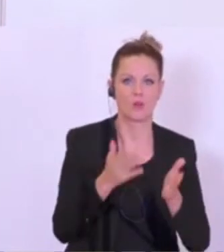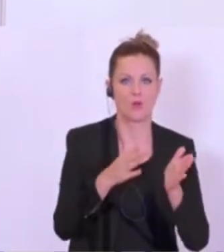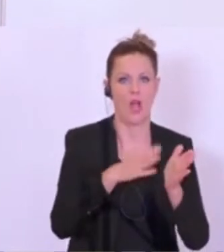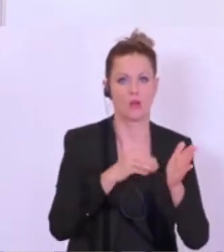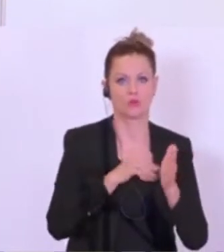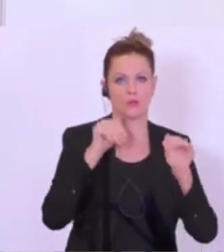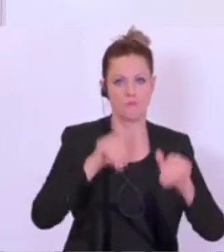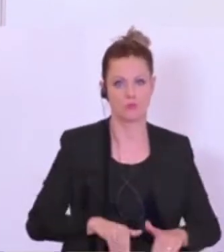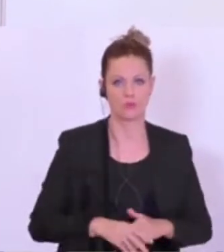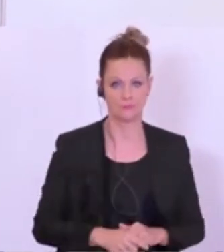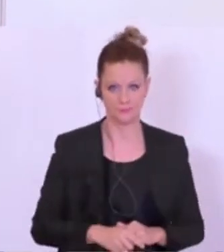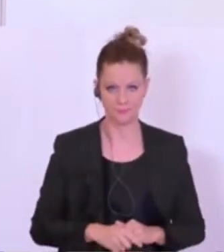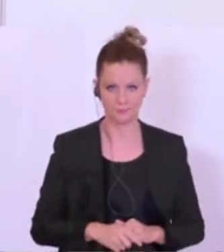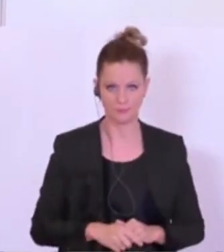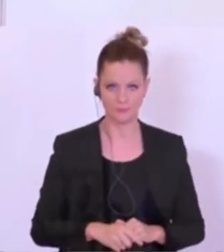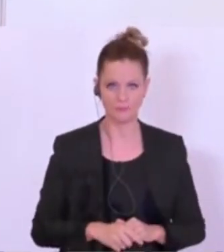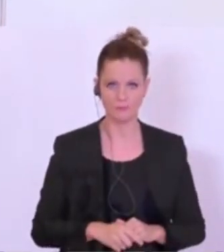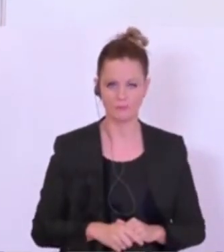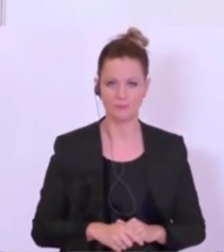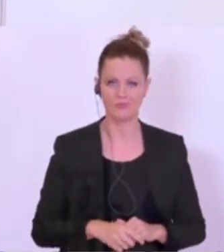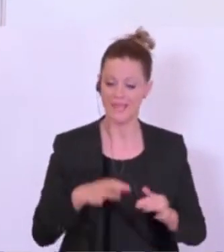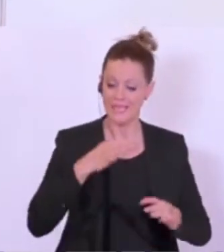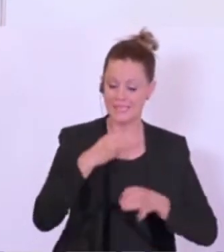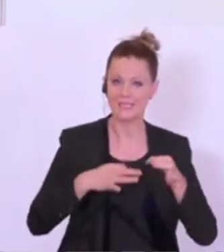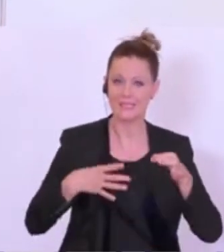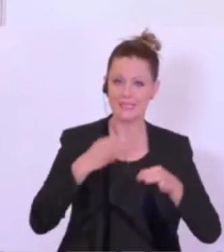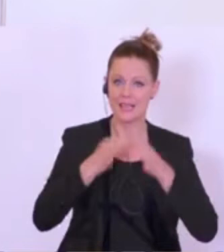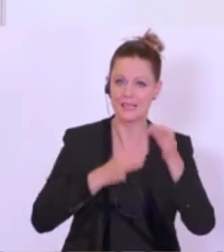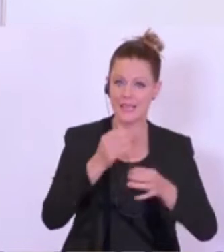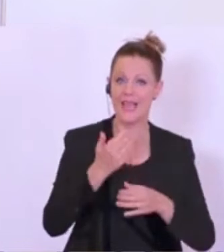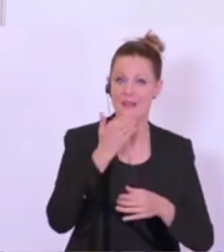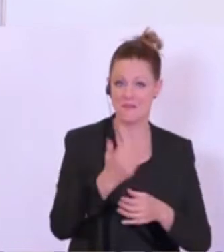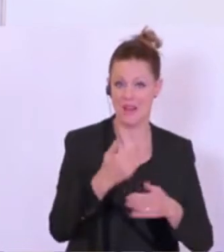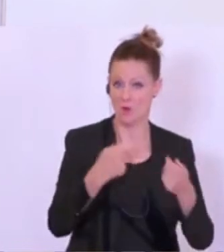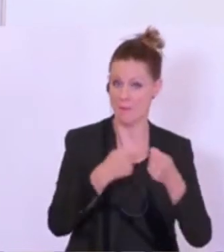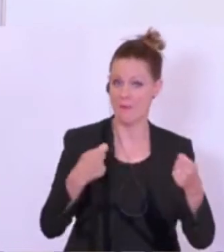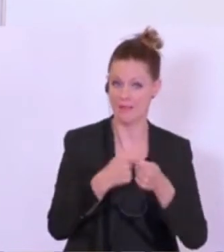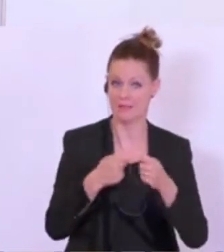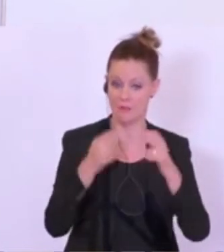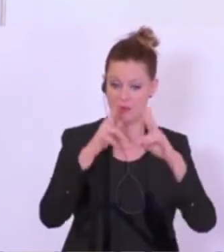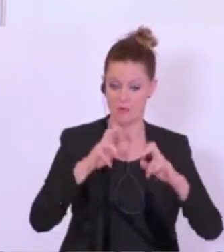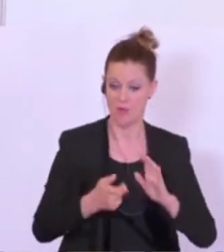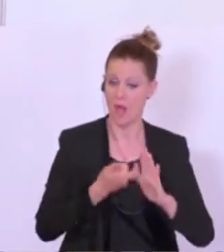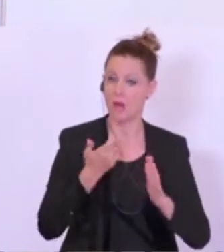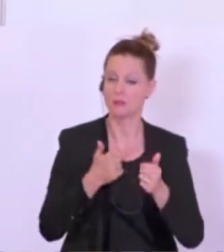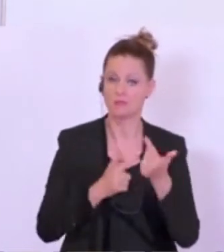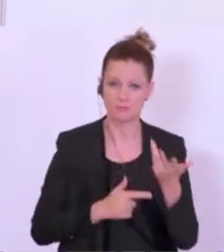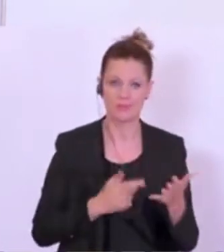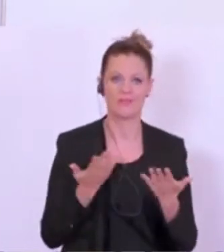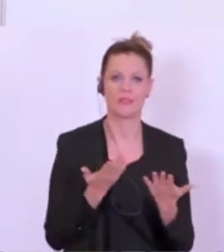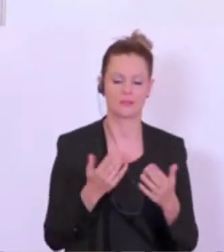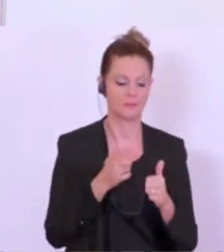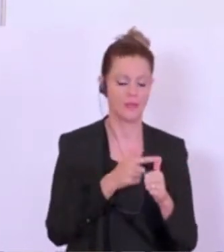Ich komme zu den Strategieempfehlungen, die Maßnahmen, die sich aus dieser Studie ergeben. Erstens,